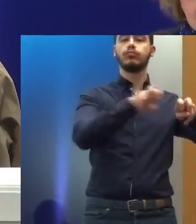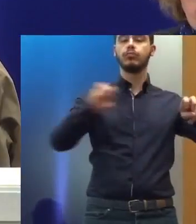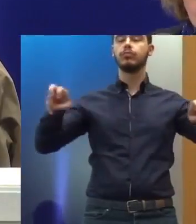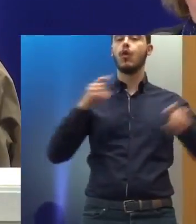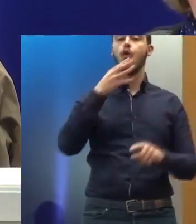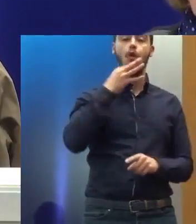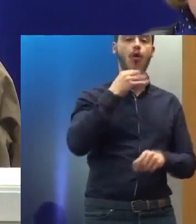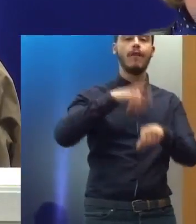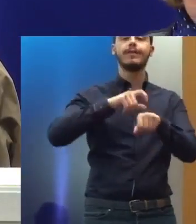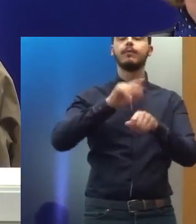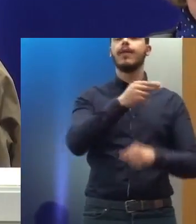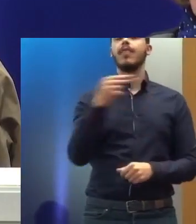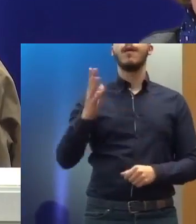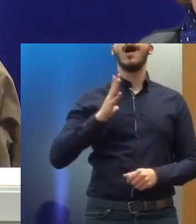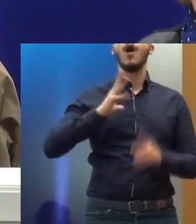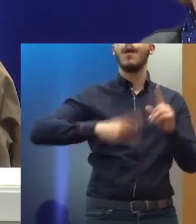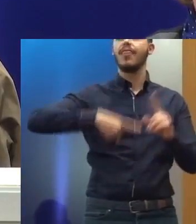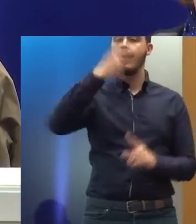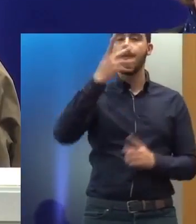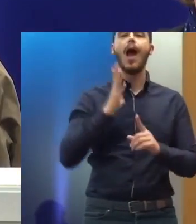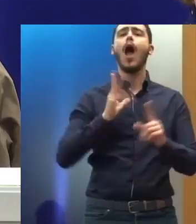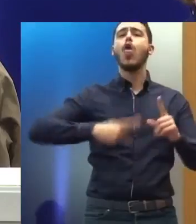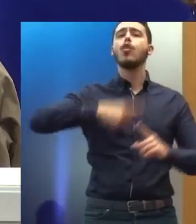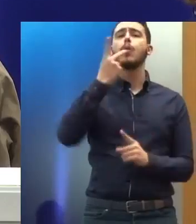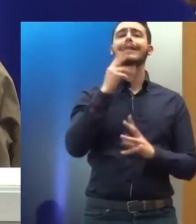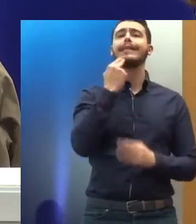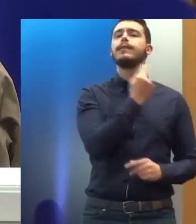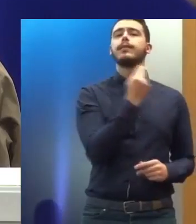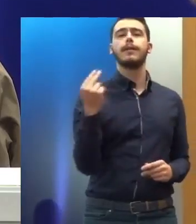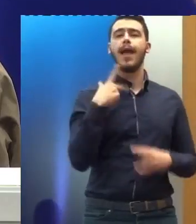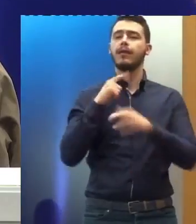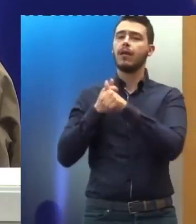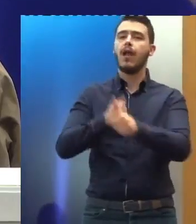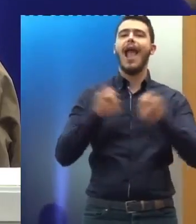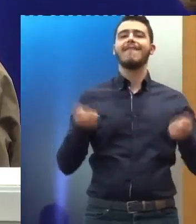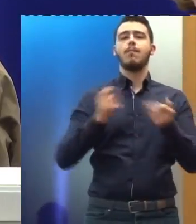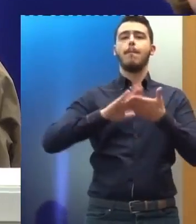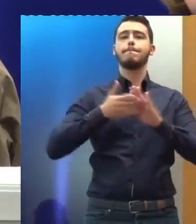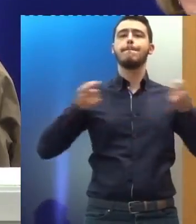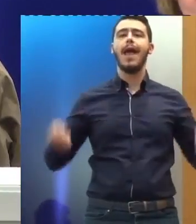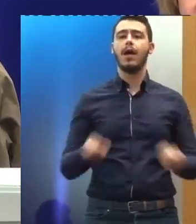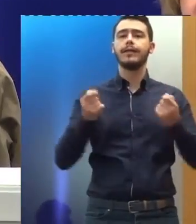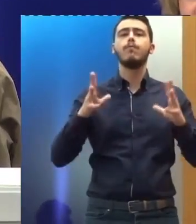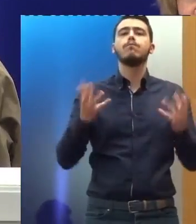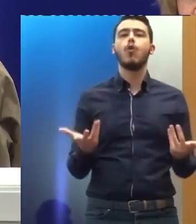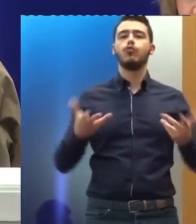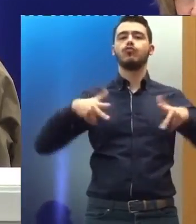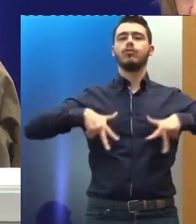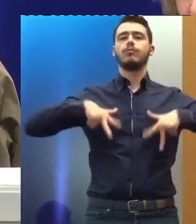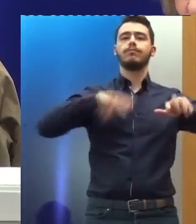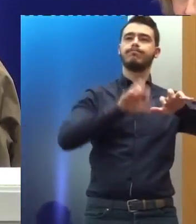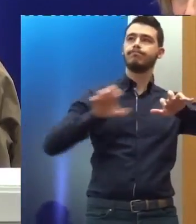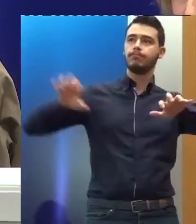η απόλαυση των δικαιωμάτων δεν σημαίνει τίποτα άλλο παρά εφαρμογή. Την εφαρμογή την κάνουν τα κράτη, με βάση τις διεθνείς